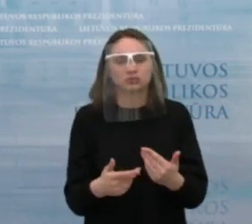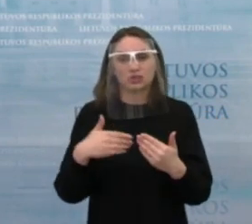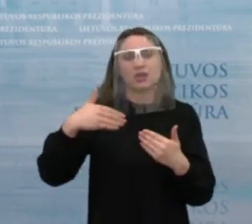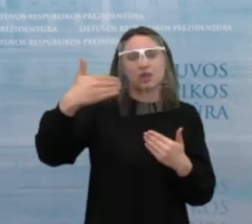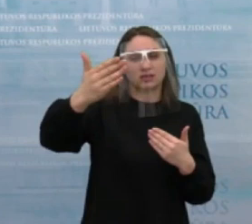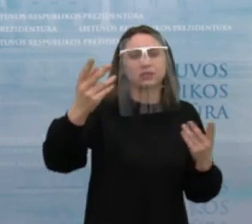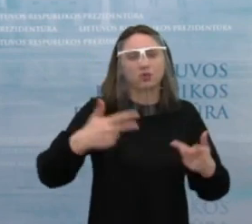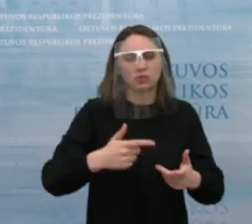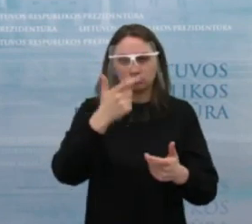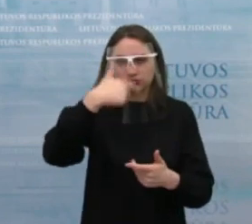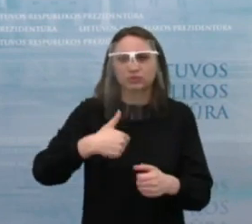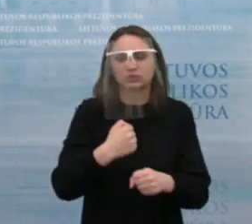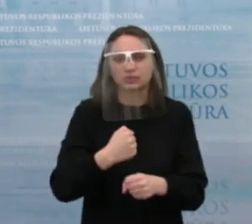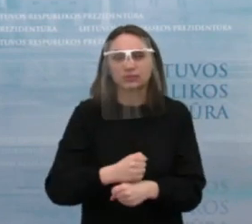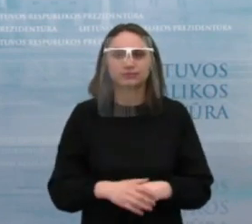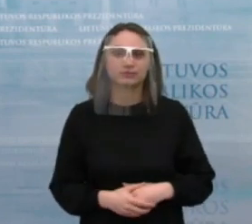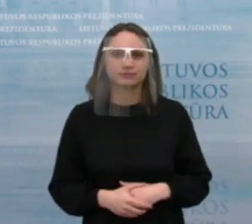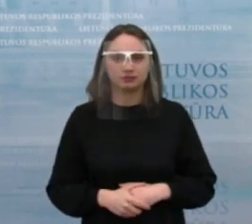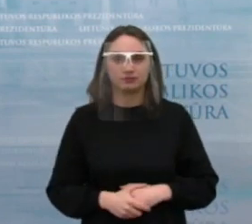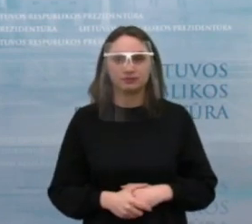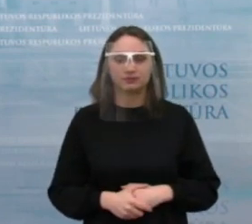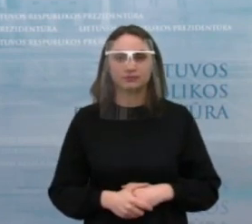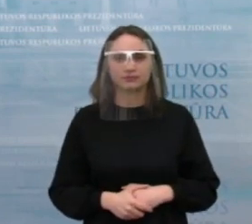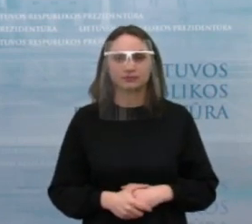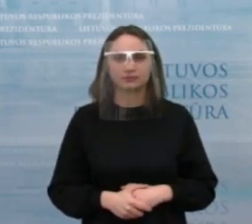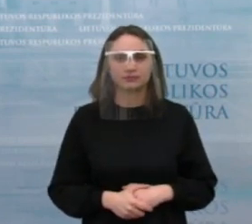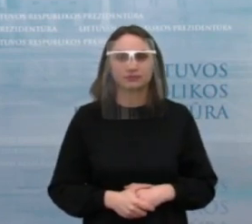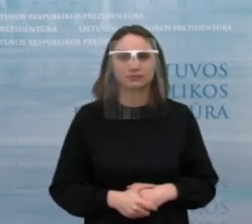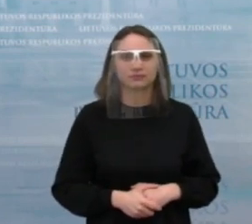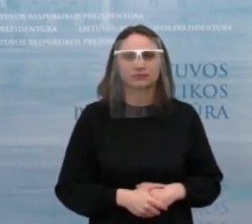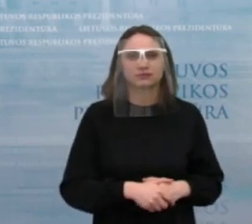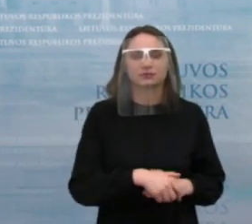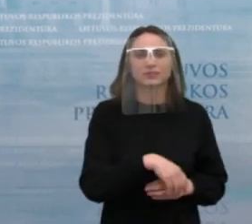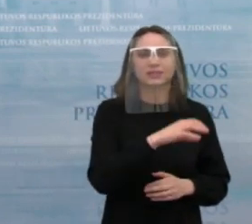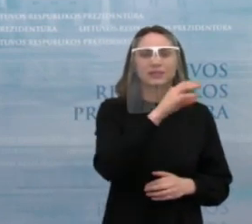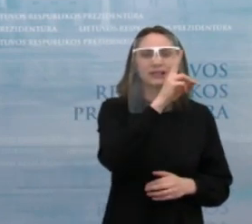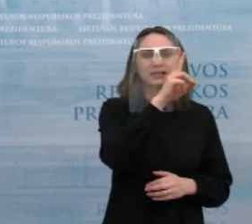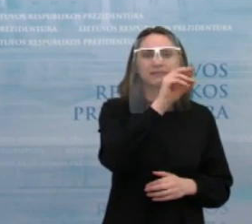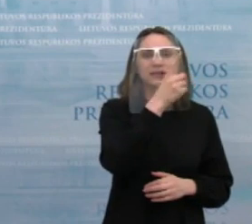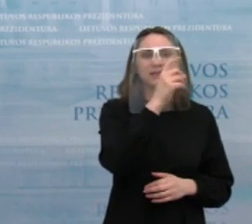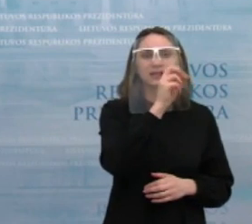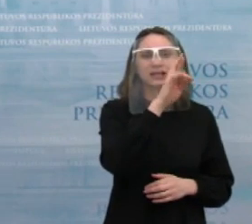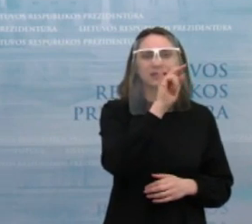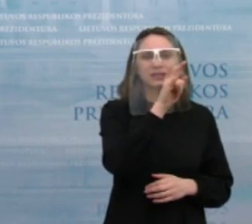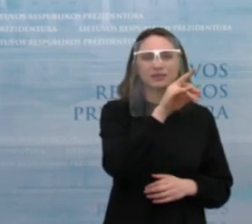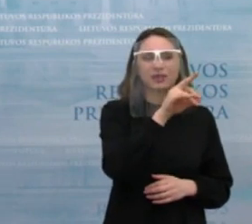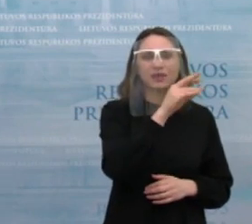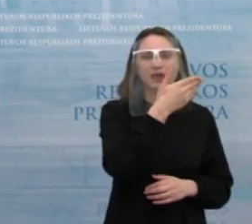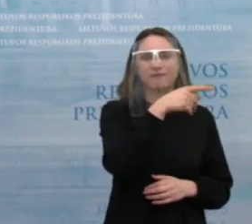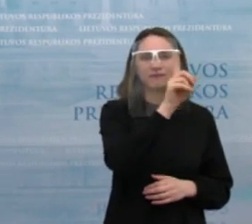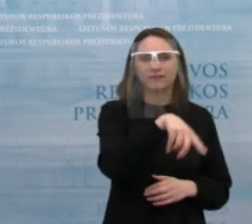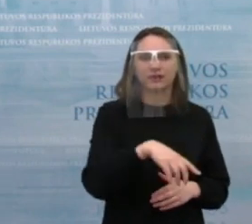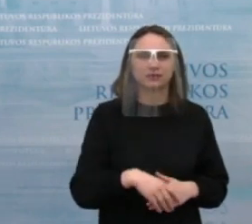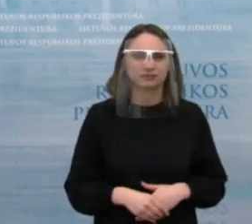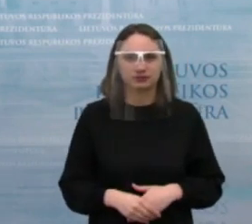jį pradėjome kelti ir šiomis dienomis. Simona Kvederitėm vienas. Prašau, Simona. Aš dar norėjau